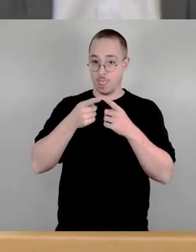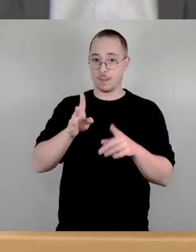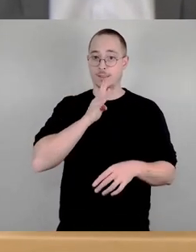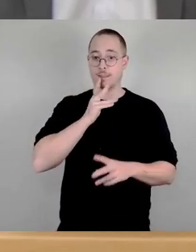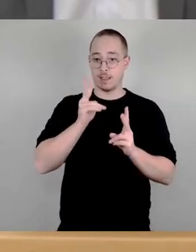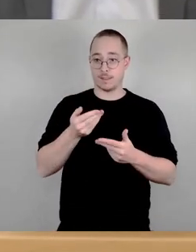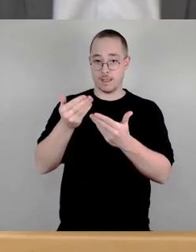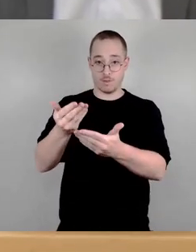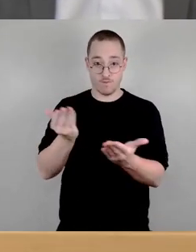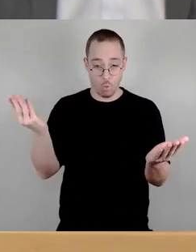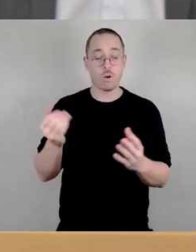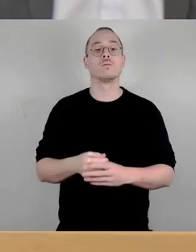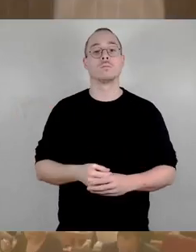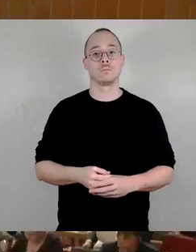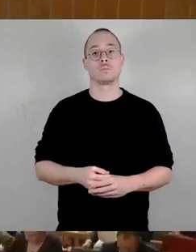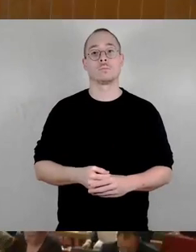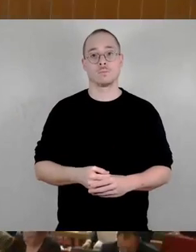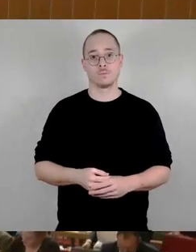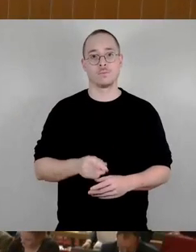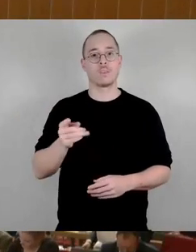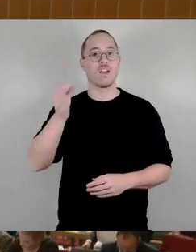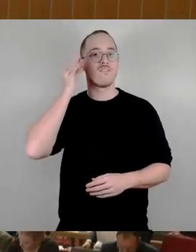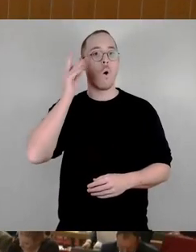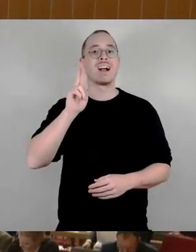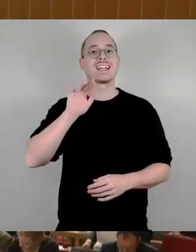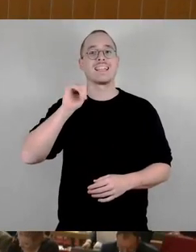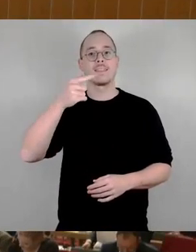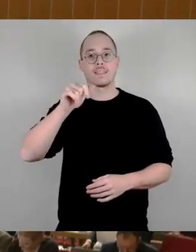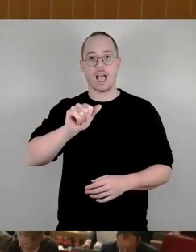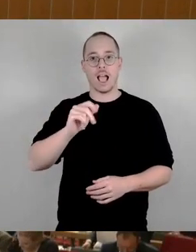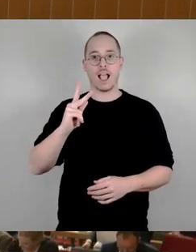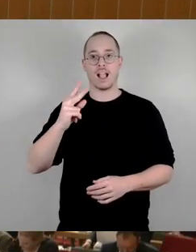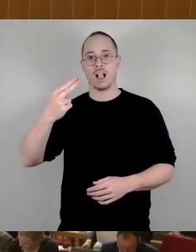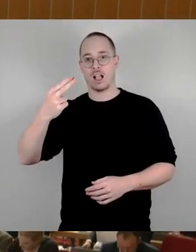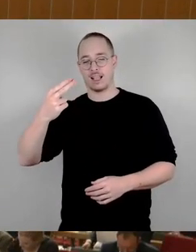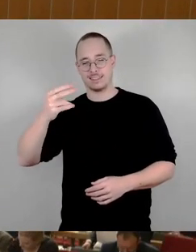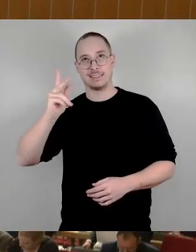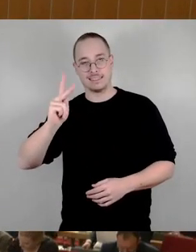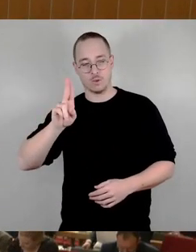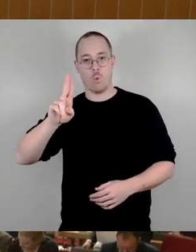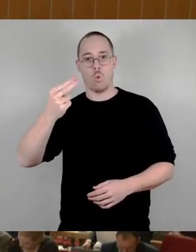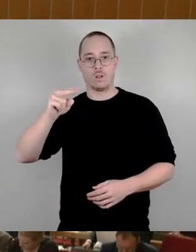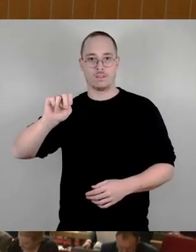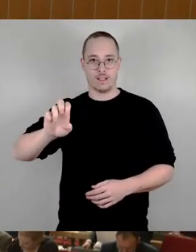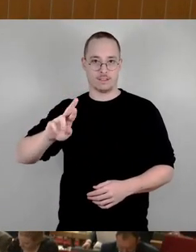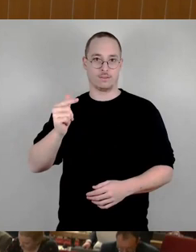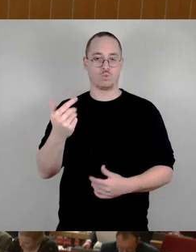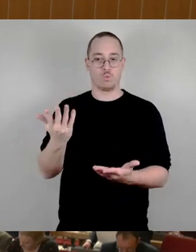der Sitzung, ist für Frau Rita Kunert und die ist da. Und ich darf Sie bitten zu Ihrem Redebeitrag.